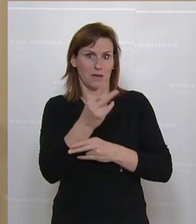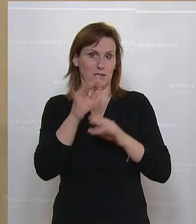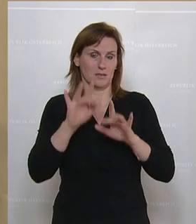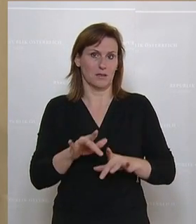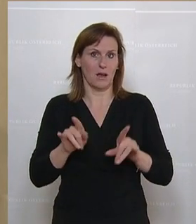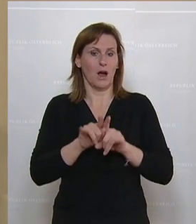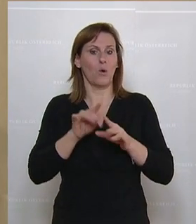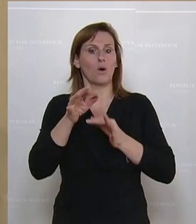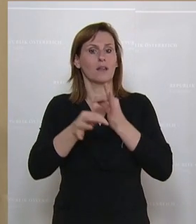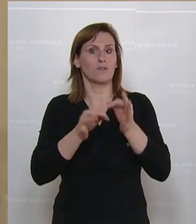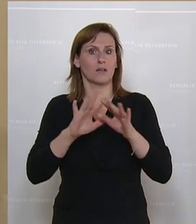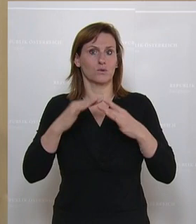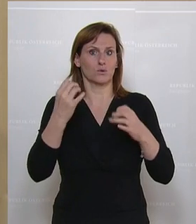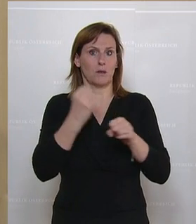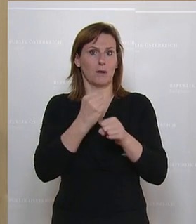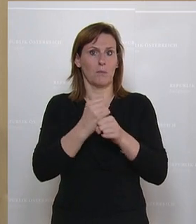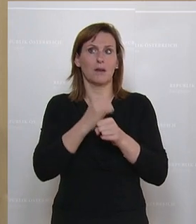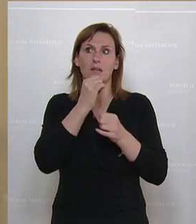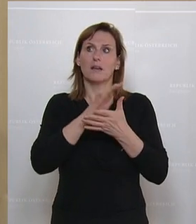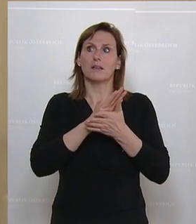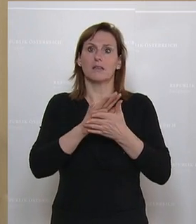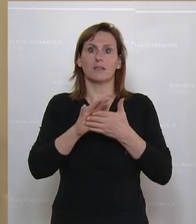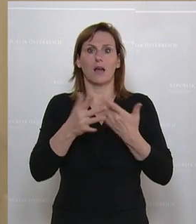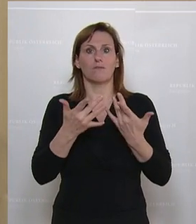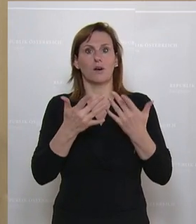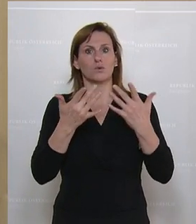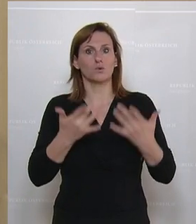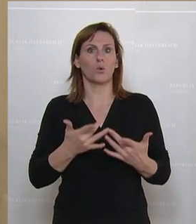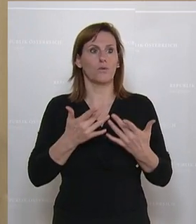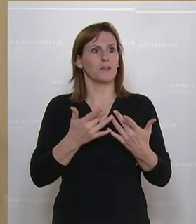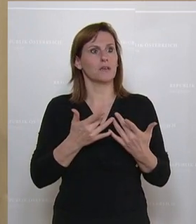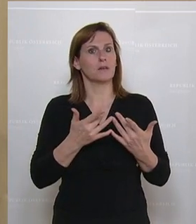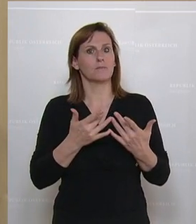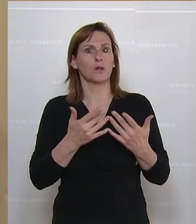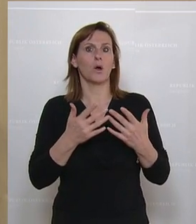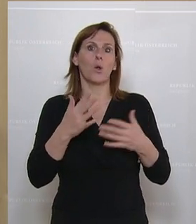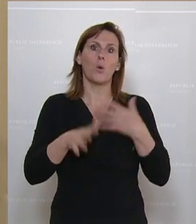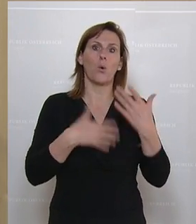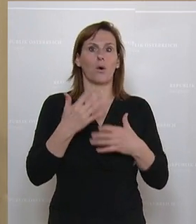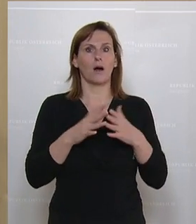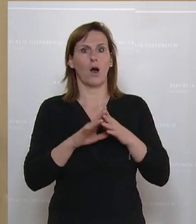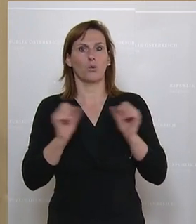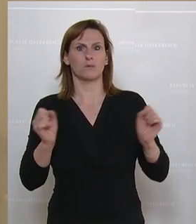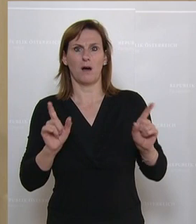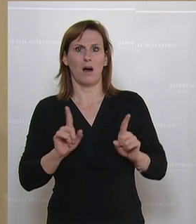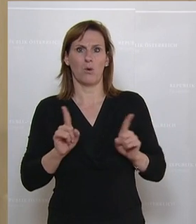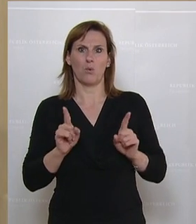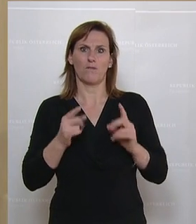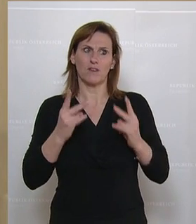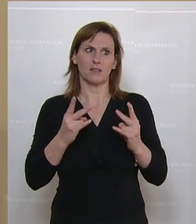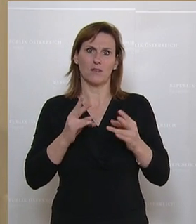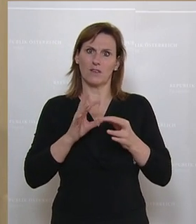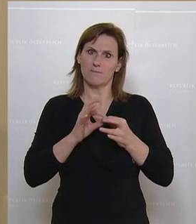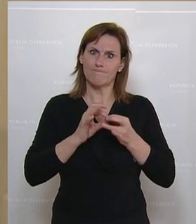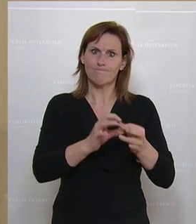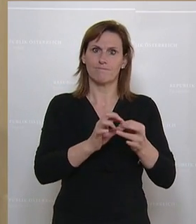auch bei der Entwicklungszusammenarbeit. Das ist nicht etwas, was im luftleeren Raum stattfindet. Und so wie wir auch auf europäischer Ebene darauf drängen, so